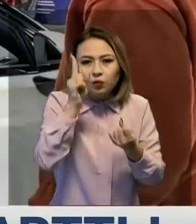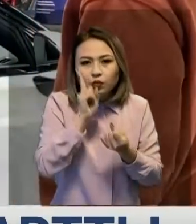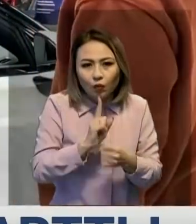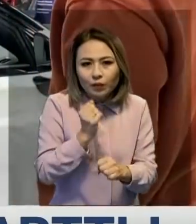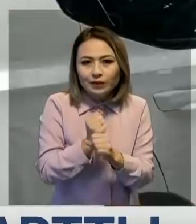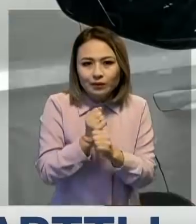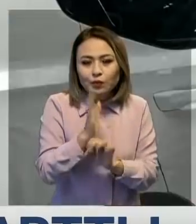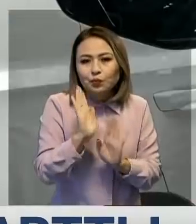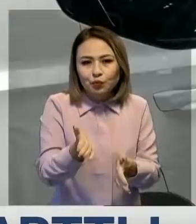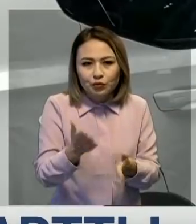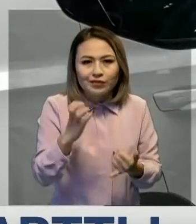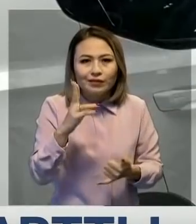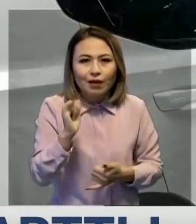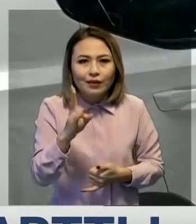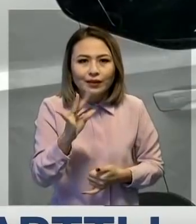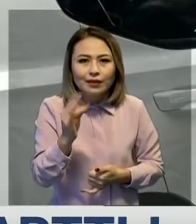болжа болтыр.